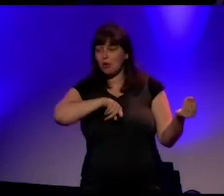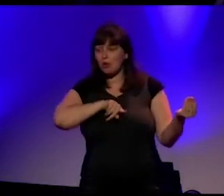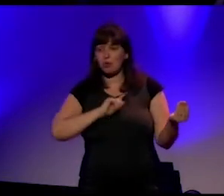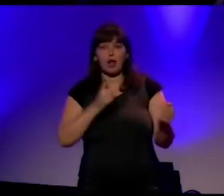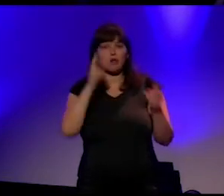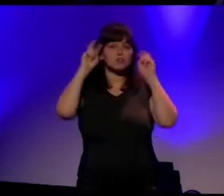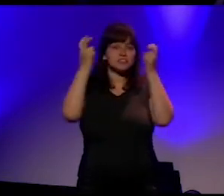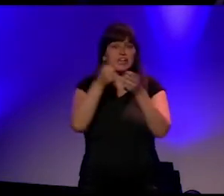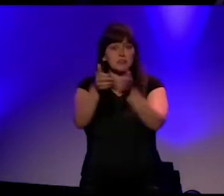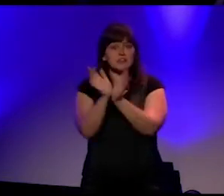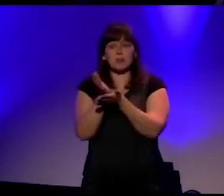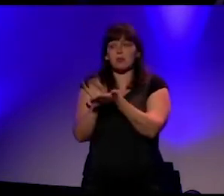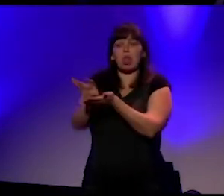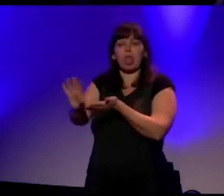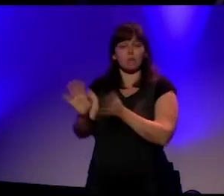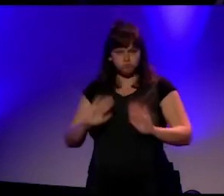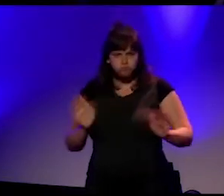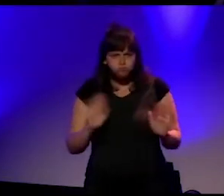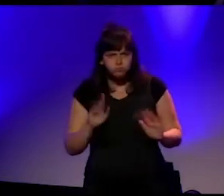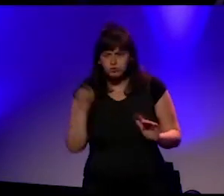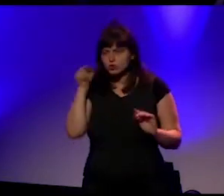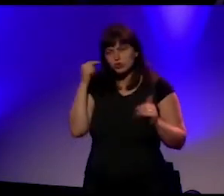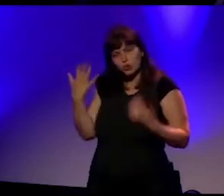buitengehouden. Nee, dit is het beginpunt voor verder debat.